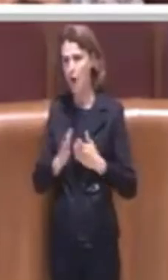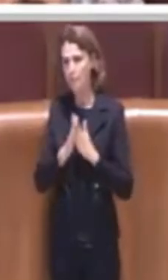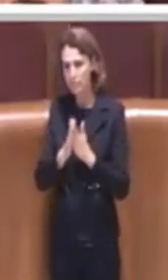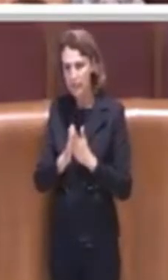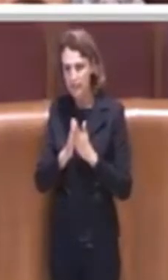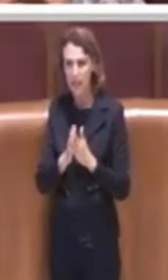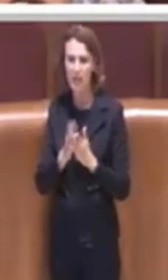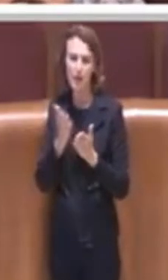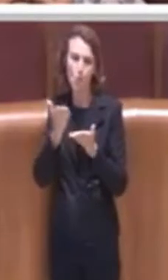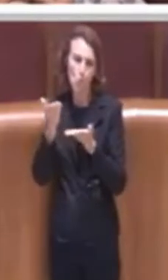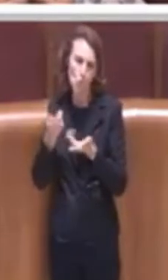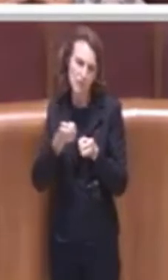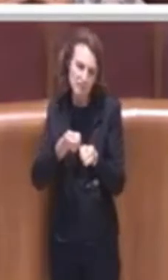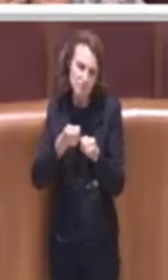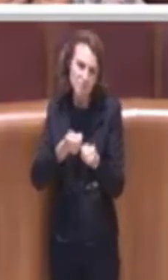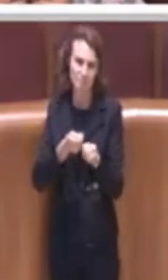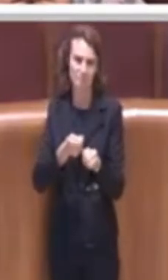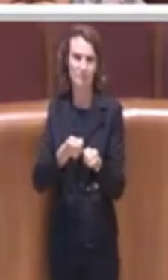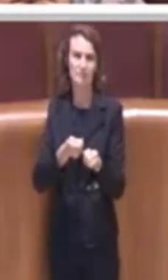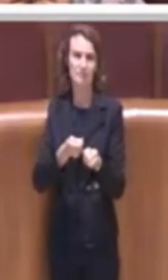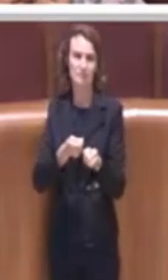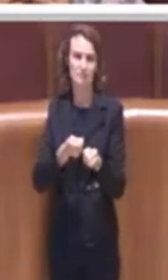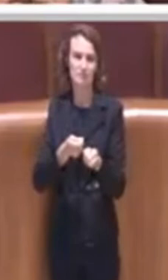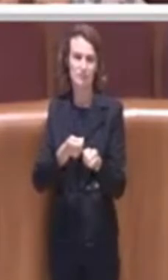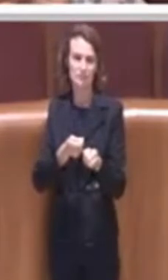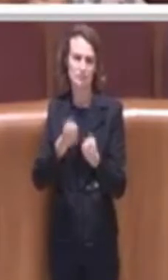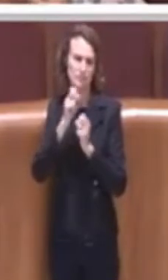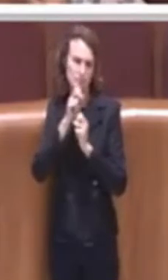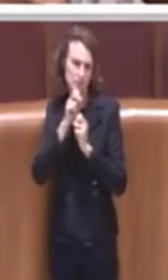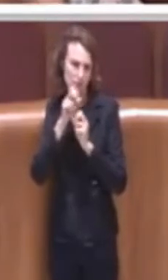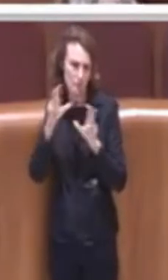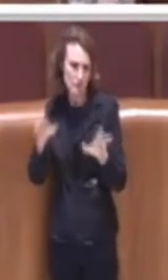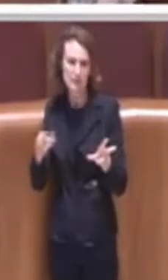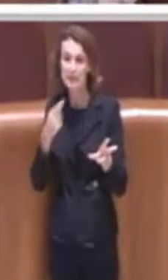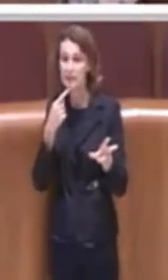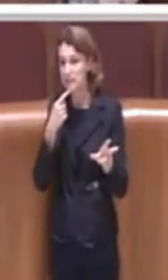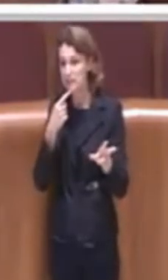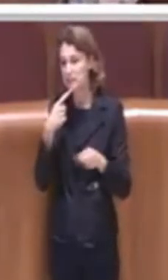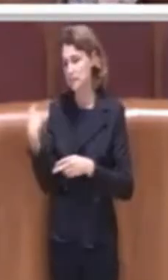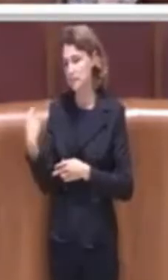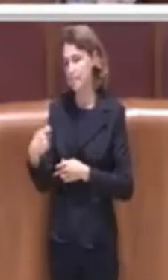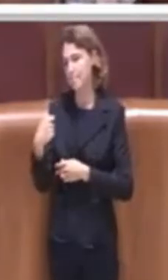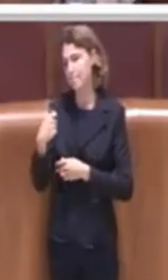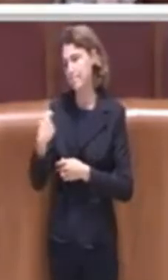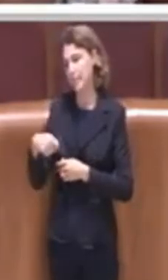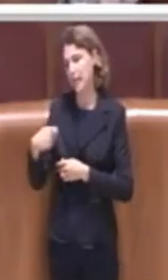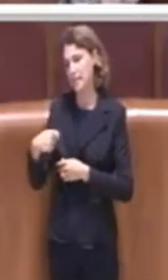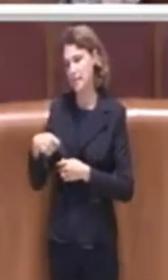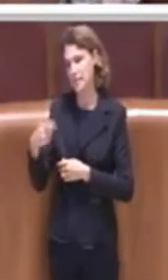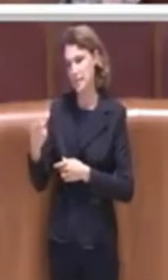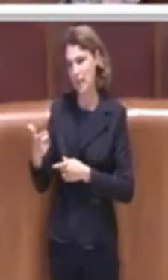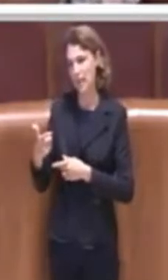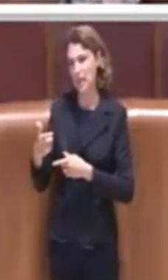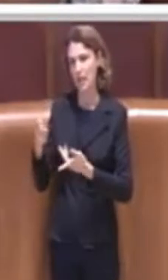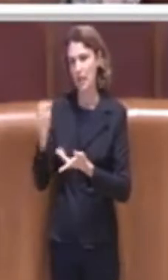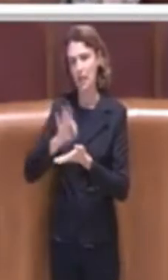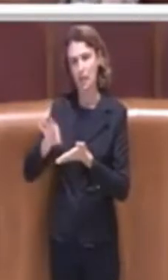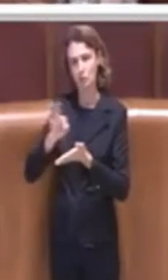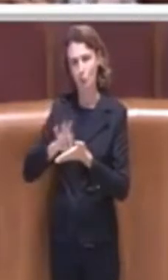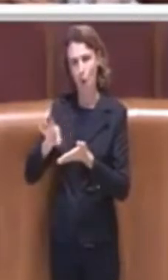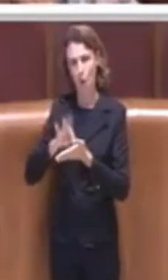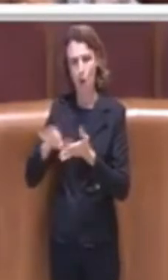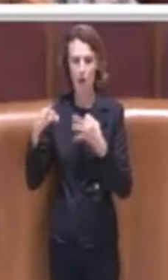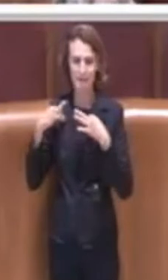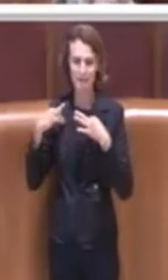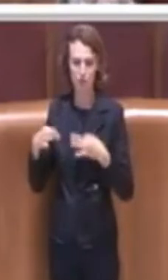invito che viene rivolto dalla Preside dell'Istituto Comprensivo di